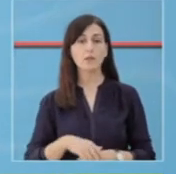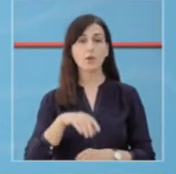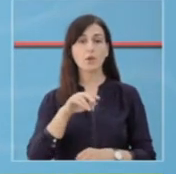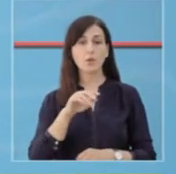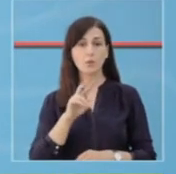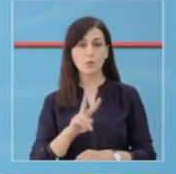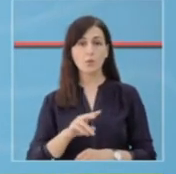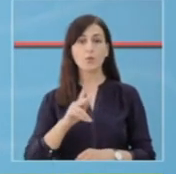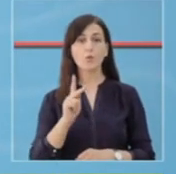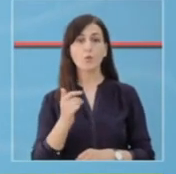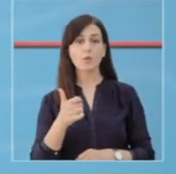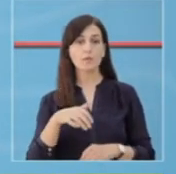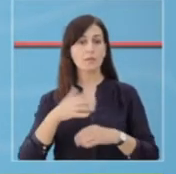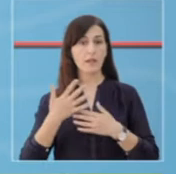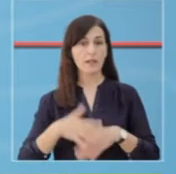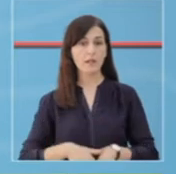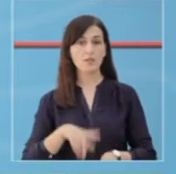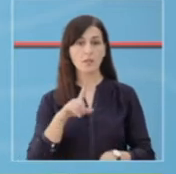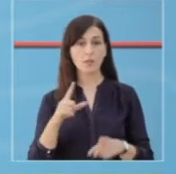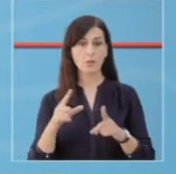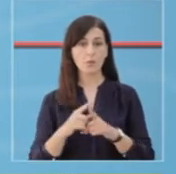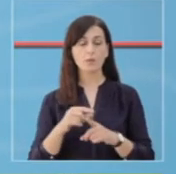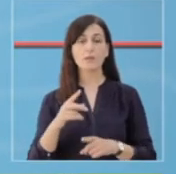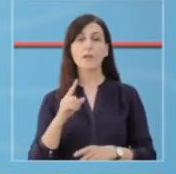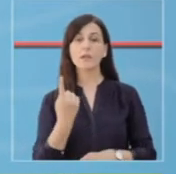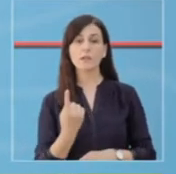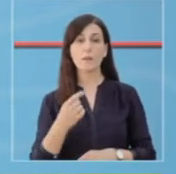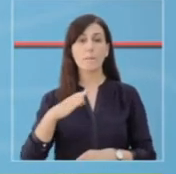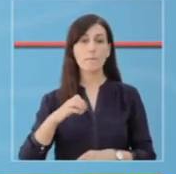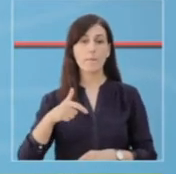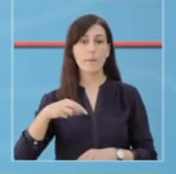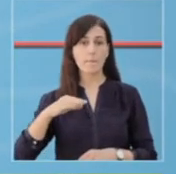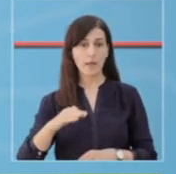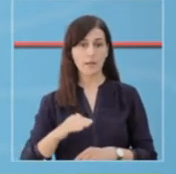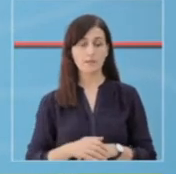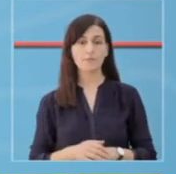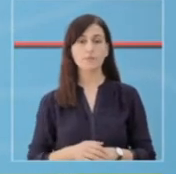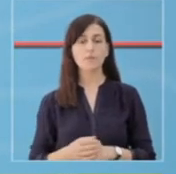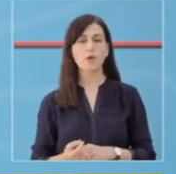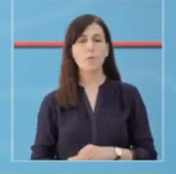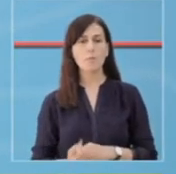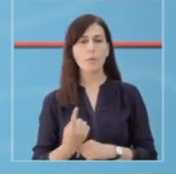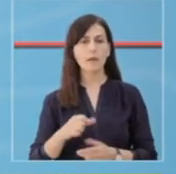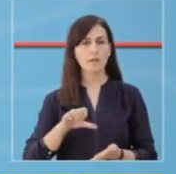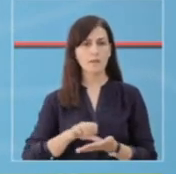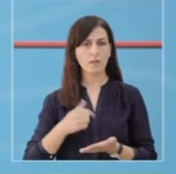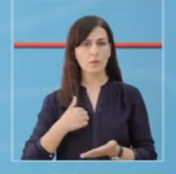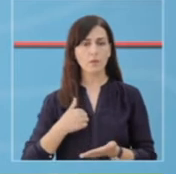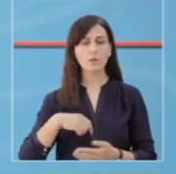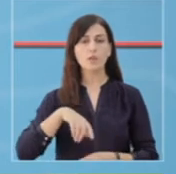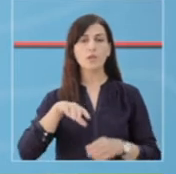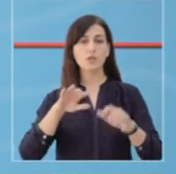kukës dhe lejsh, një rast në durës dhe një rast në përmet. Në vëndin ton, aktualisht janë